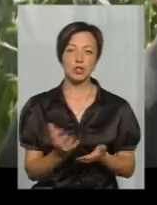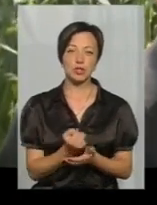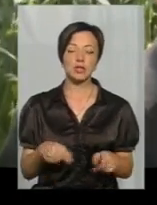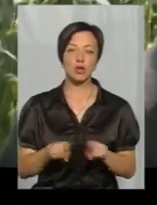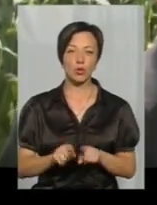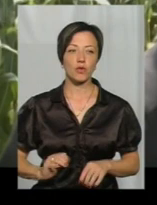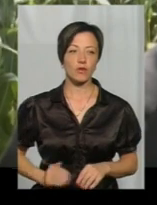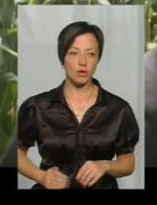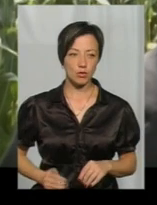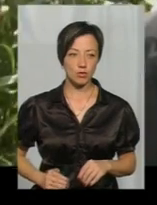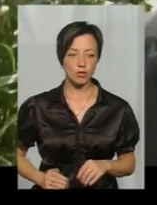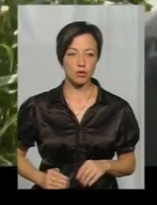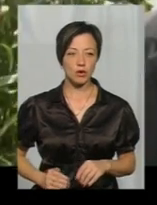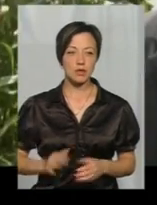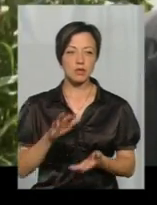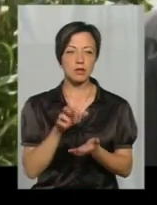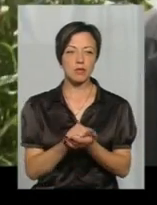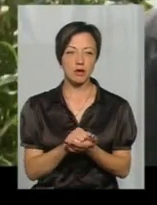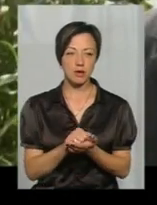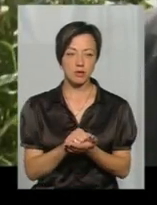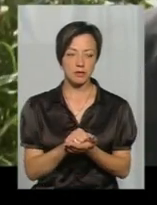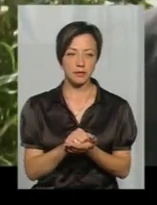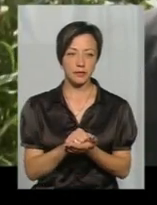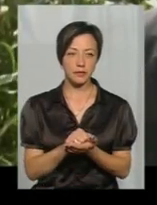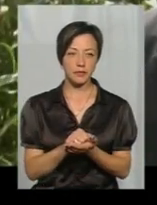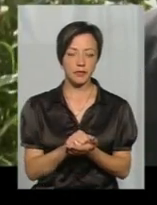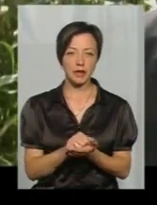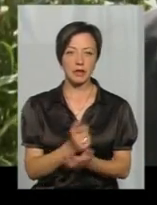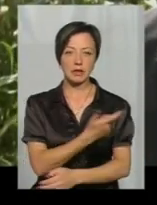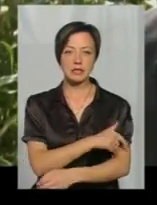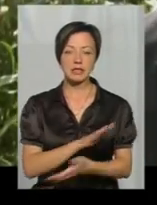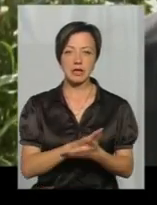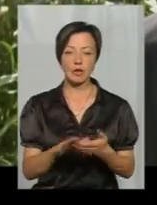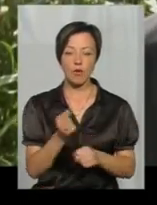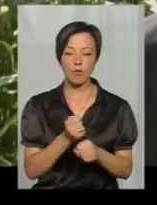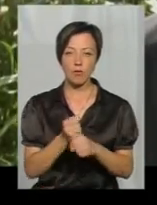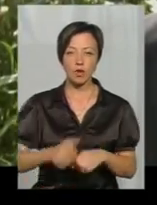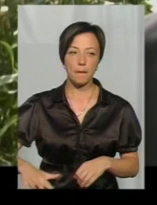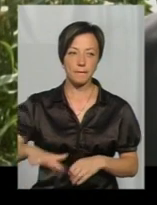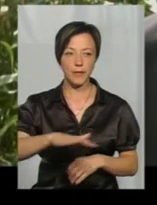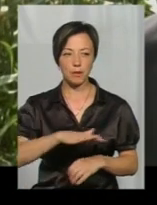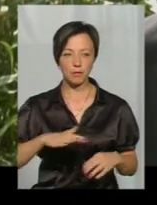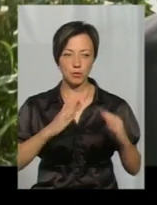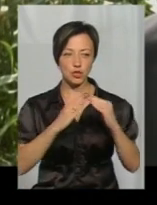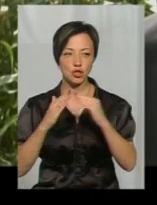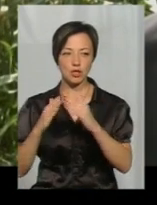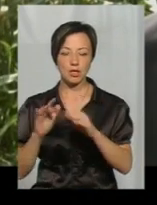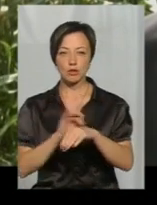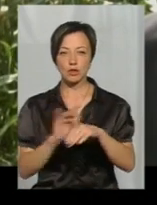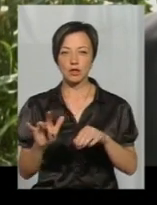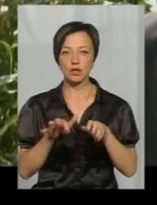таку фірму, яка займається санітарною обробіткою приміщень і уніштоженням